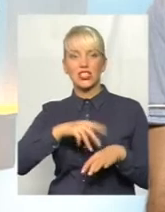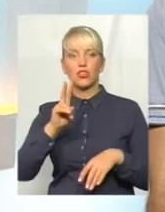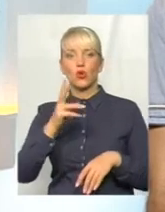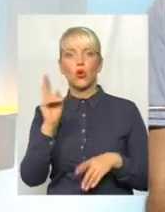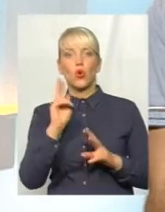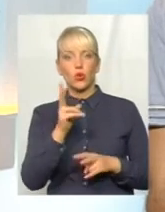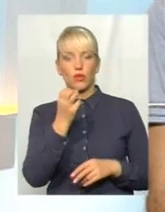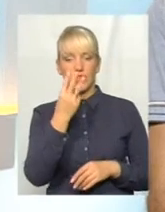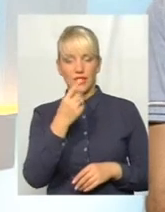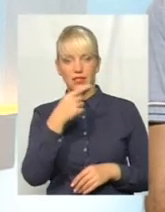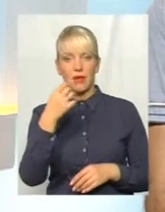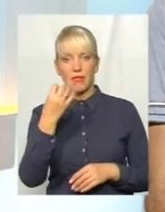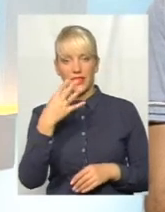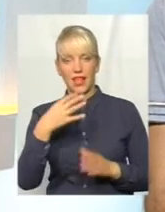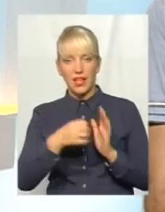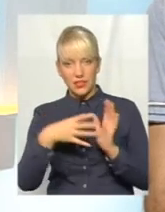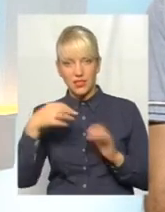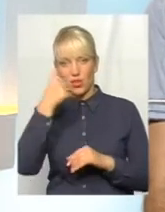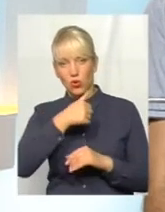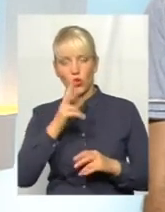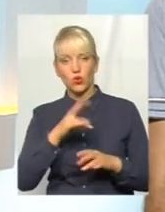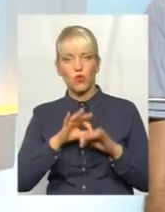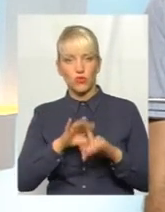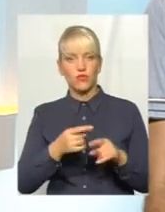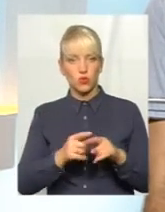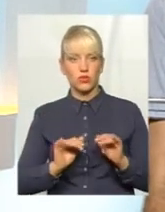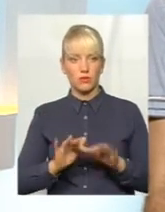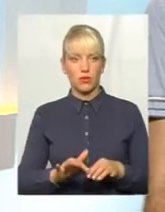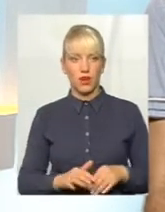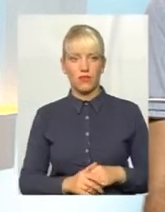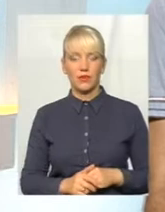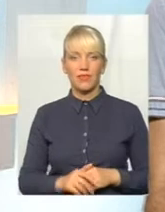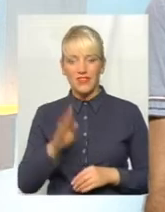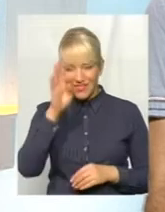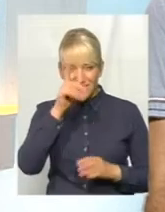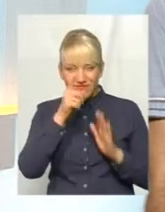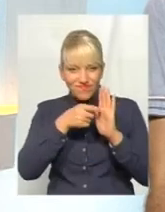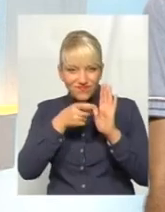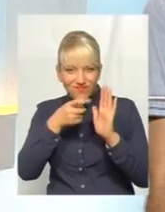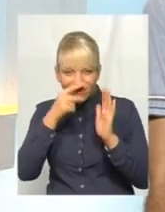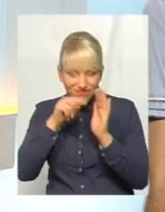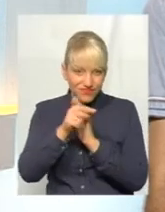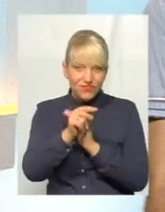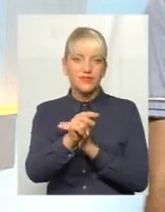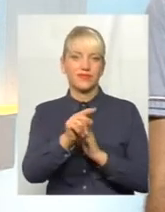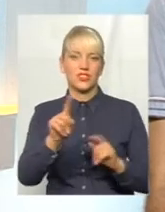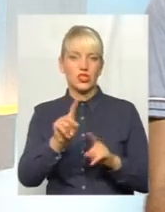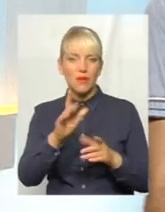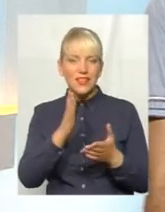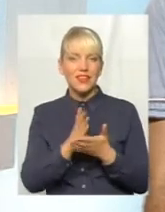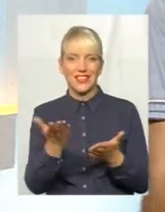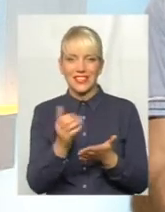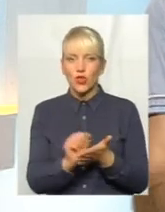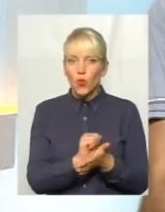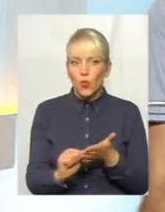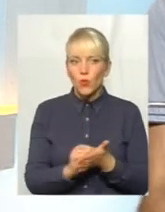роках, слідчий тоді ще міліції ввів цю справу, він же до чогось докупався, він же мав якісь документи,